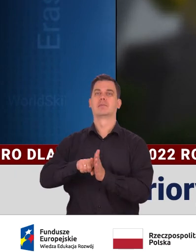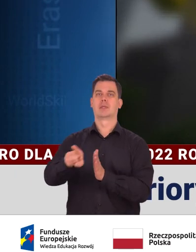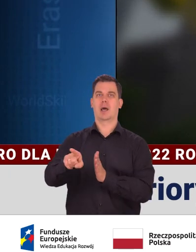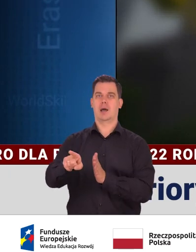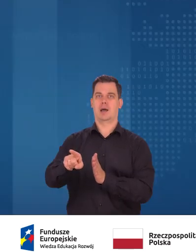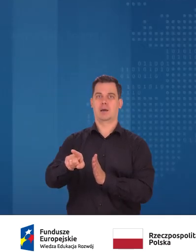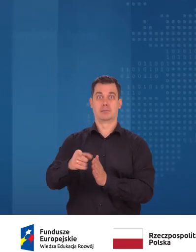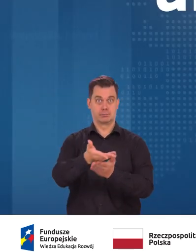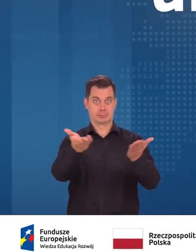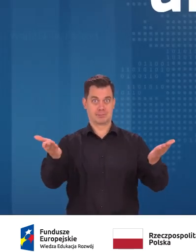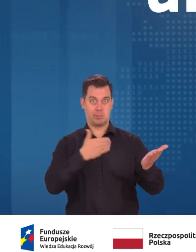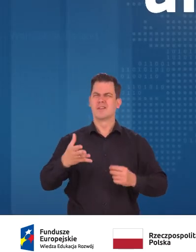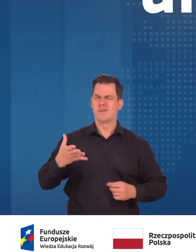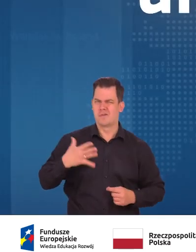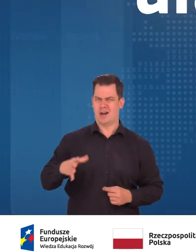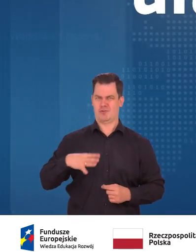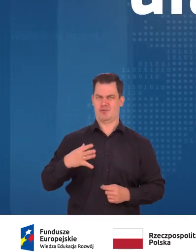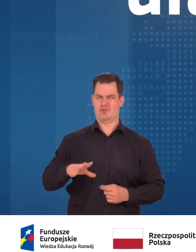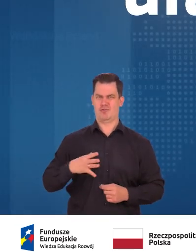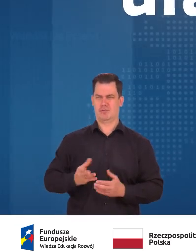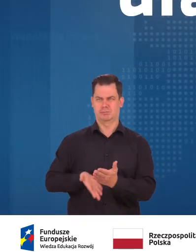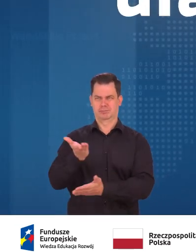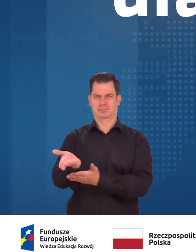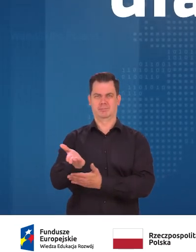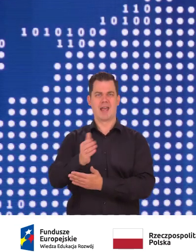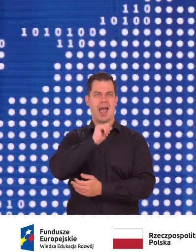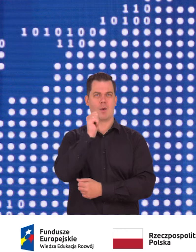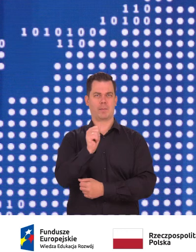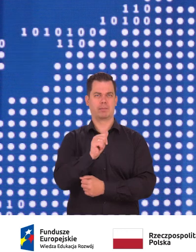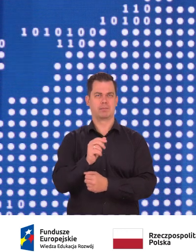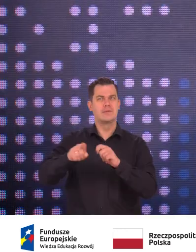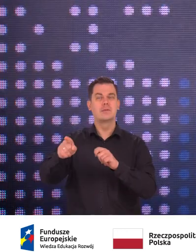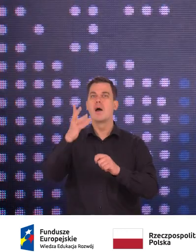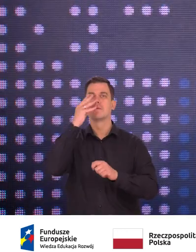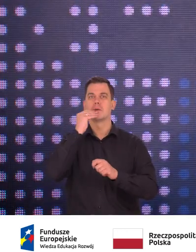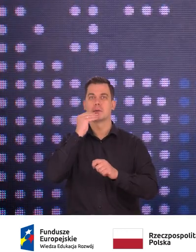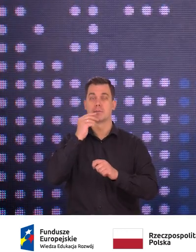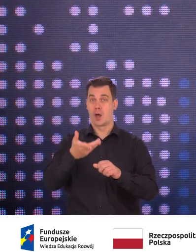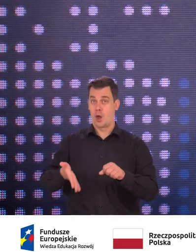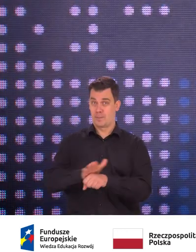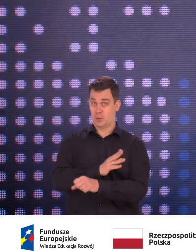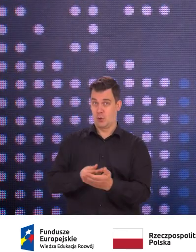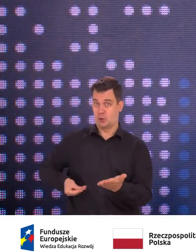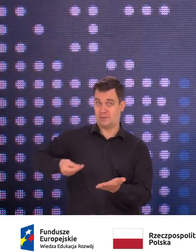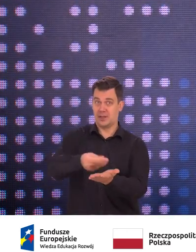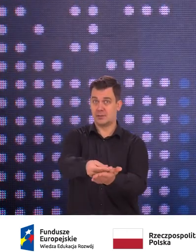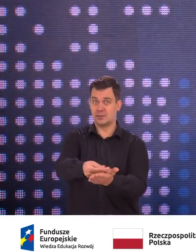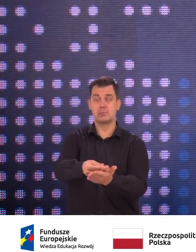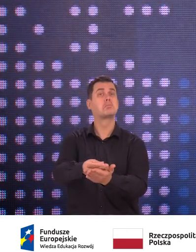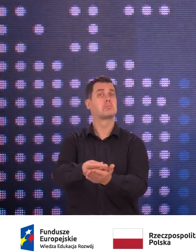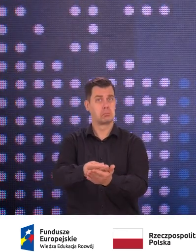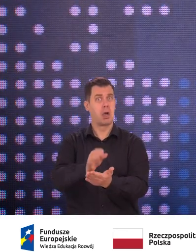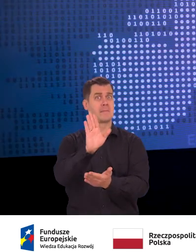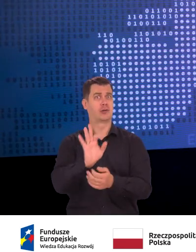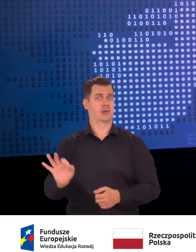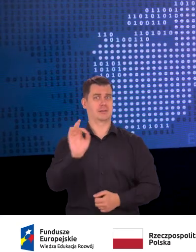jest tylko dla Państwa, dla Polski. Warto brać udział w europejskich programach edukacyjnych. Na pełne dofinansowanie swojego projektu szansę